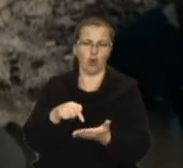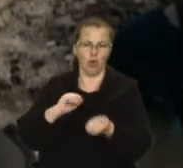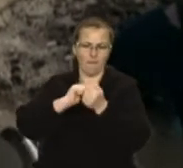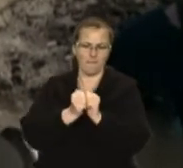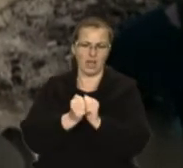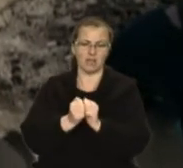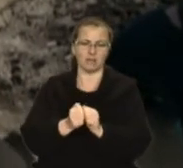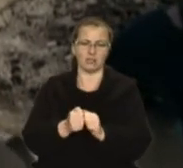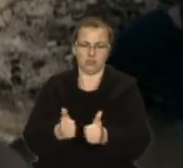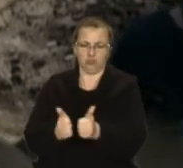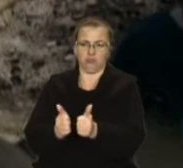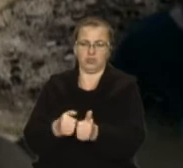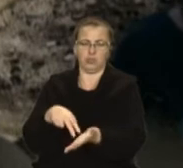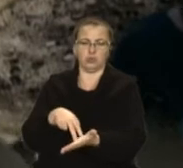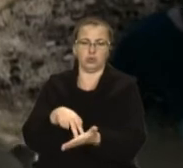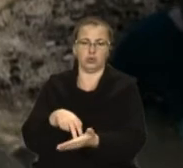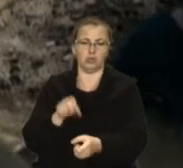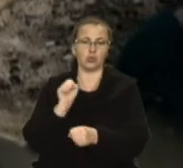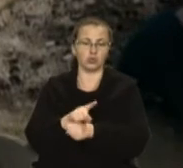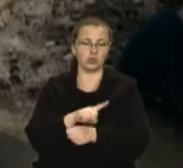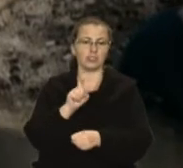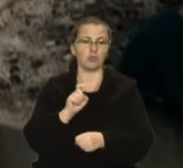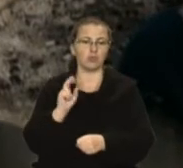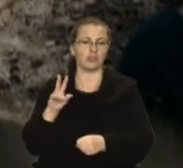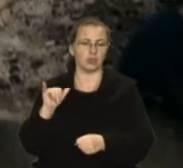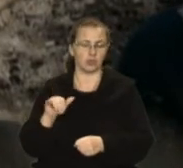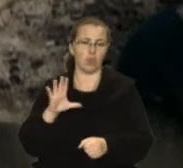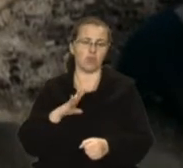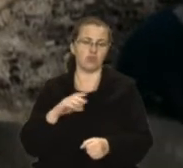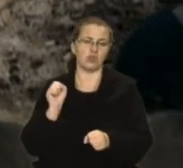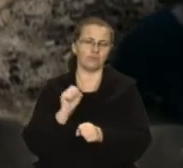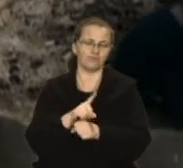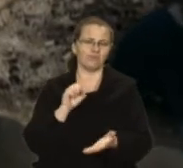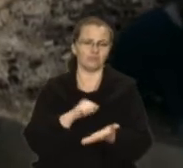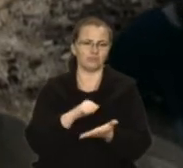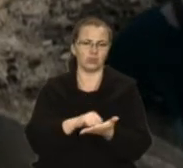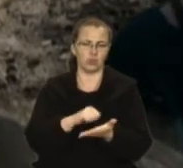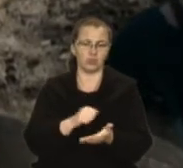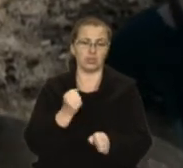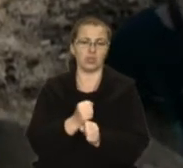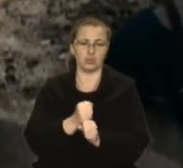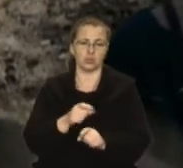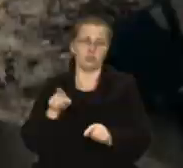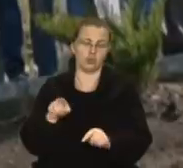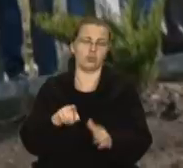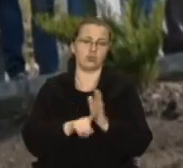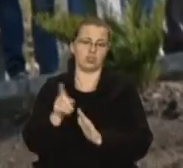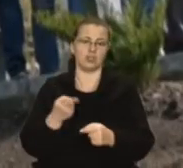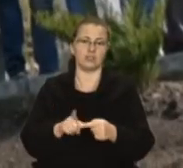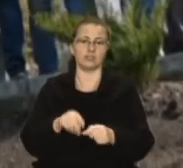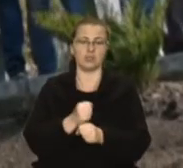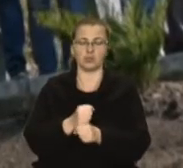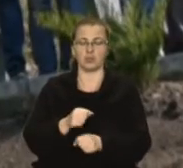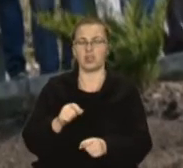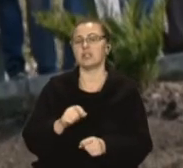котрої ми стоїмо. Доручення заповіднику було виготовлення облікової документації, що вони і почали робити. За словами